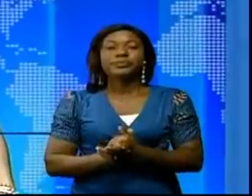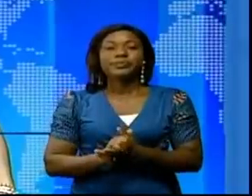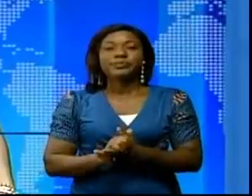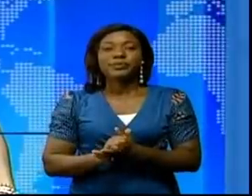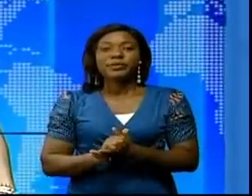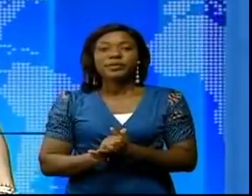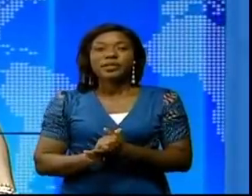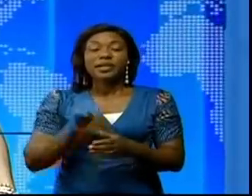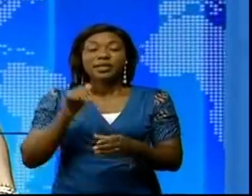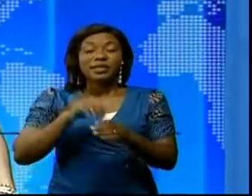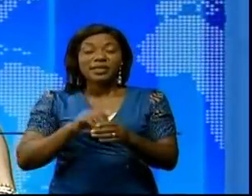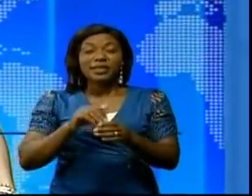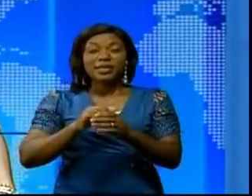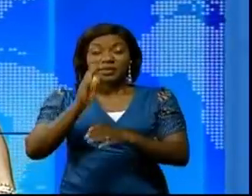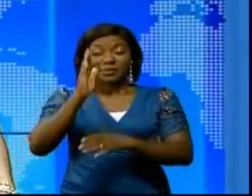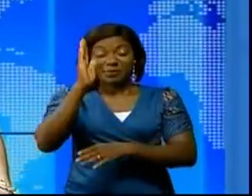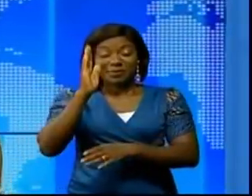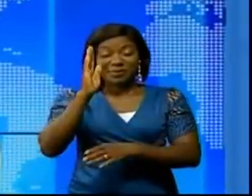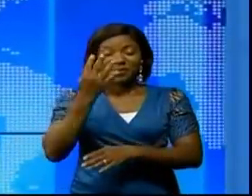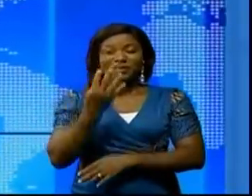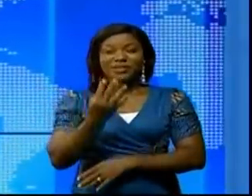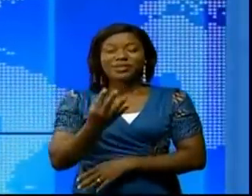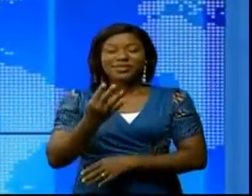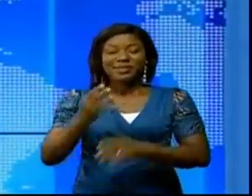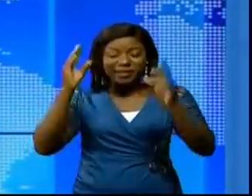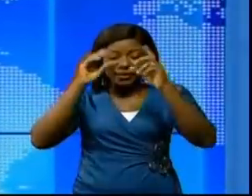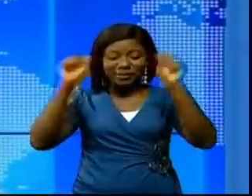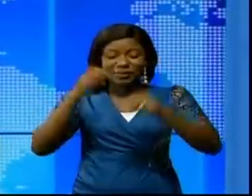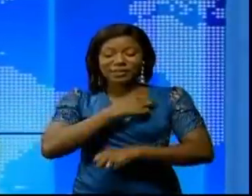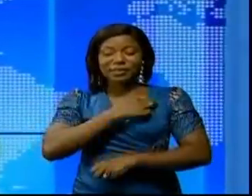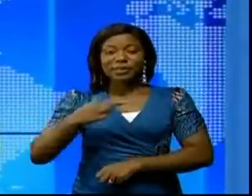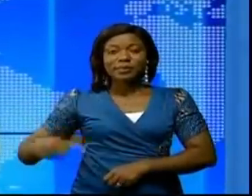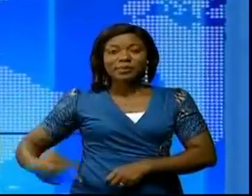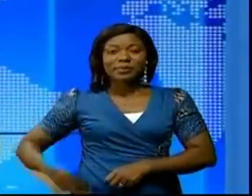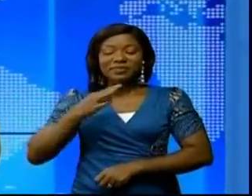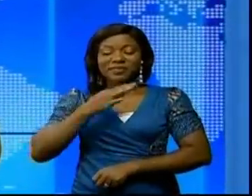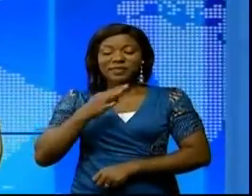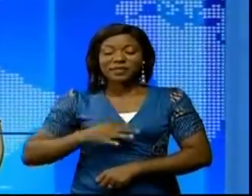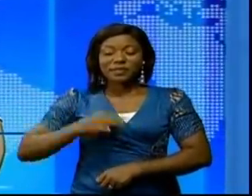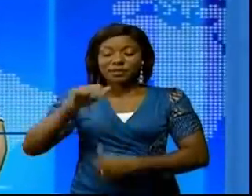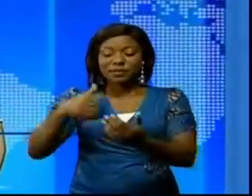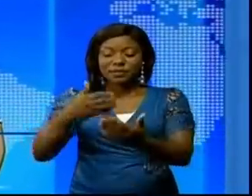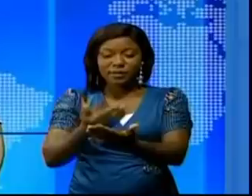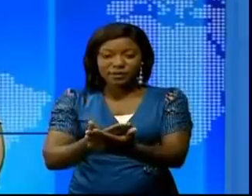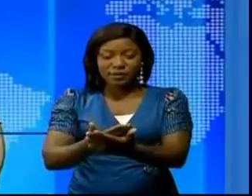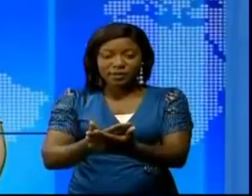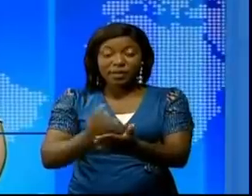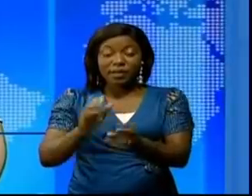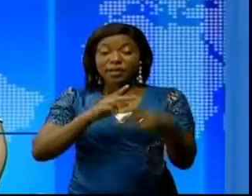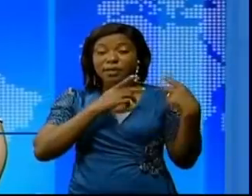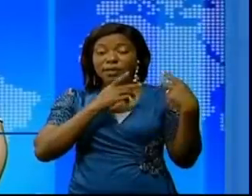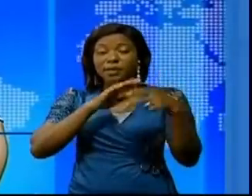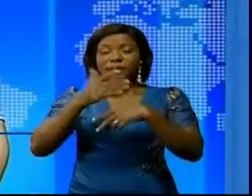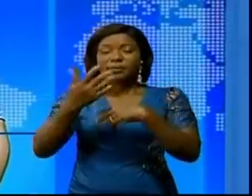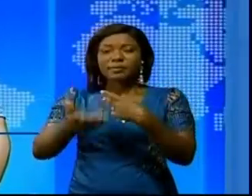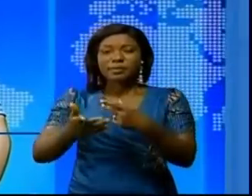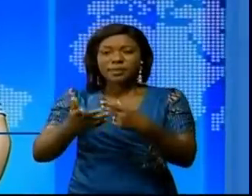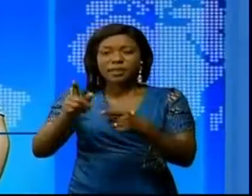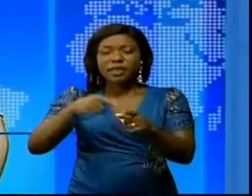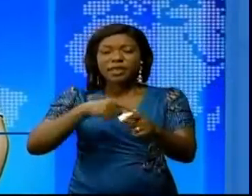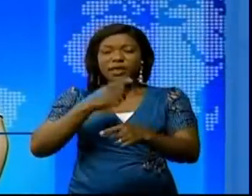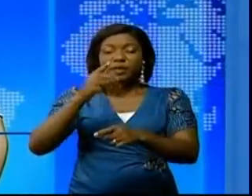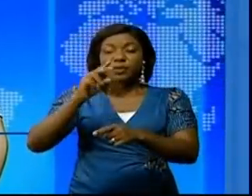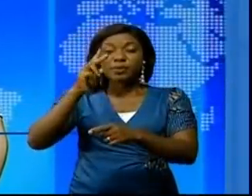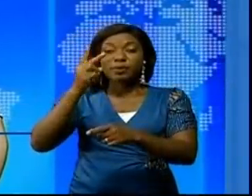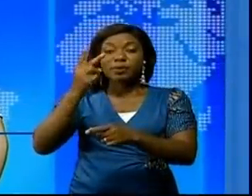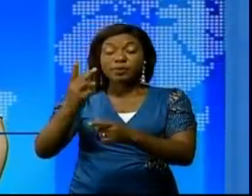C'est dans les avant-midi de ce jeudi que le président de la République est arrivé au pays après son séjour sanitaire en